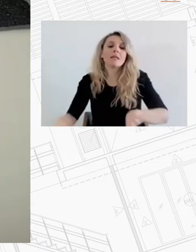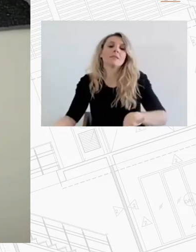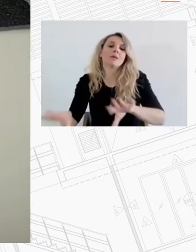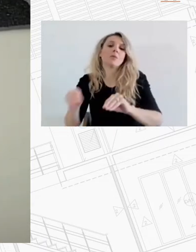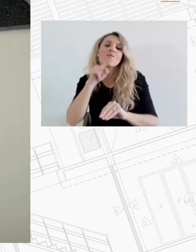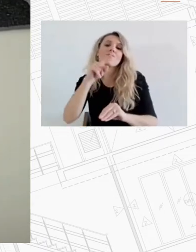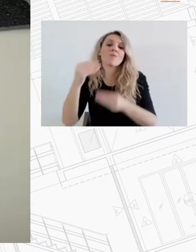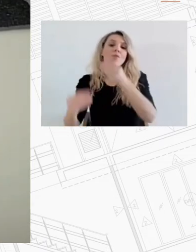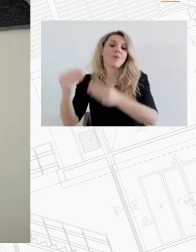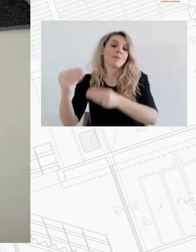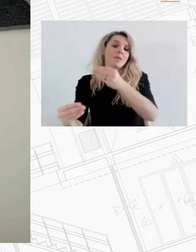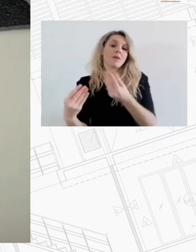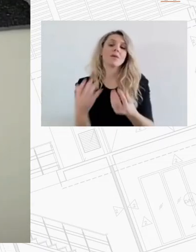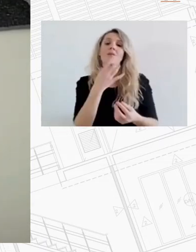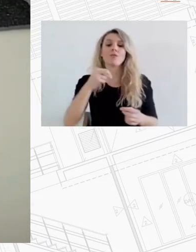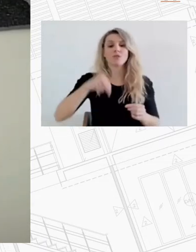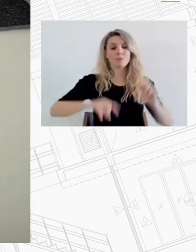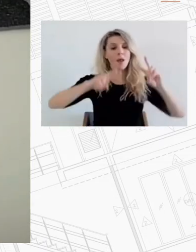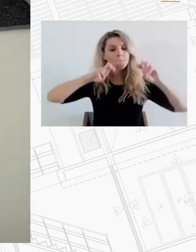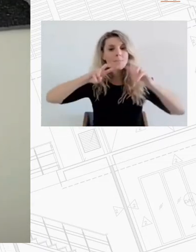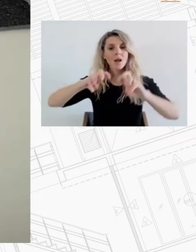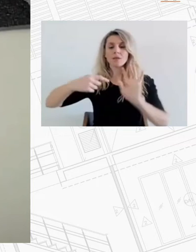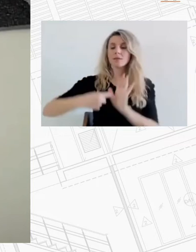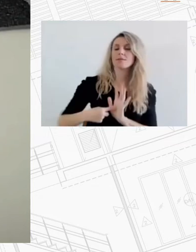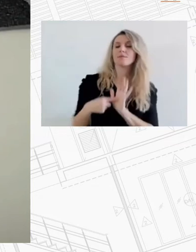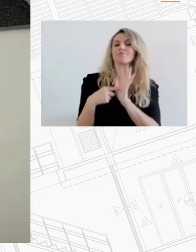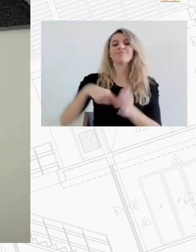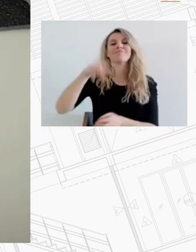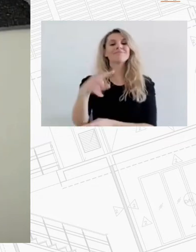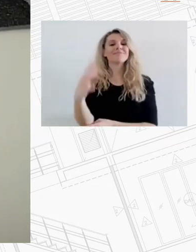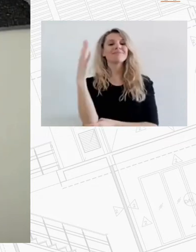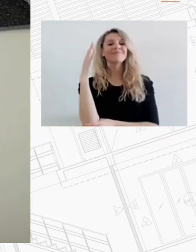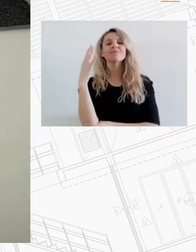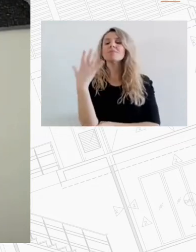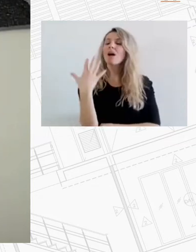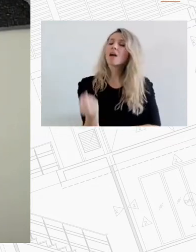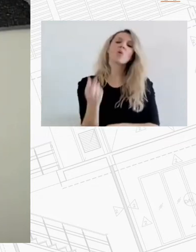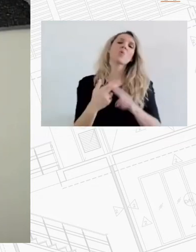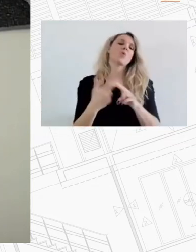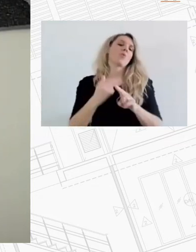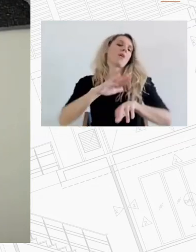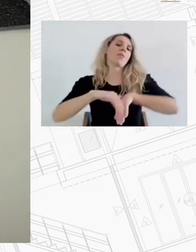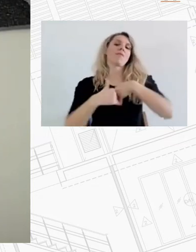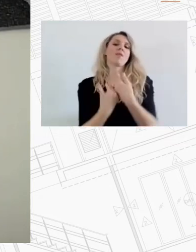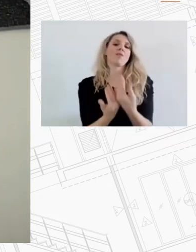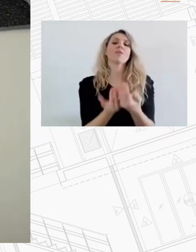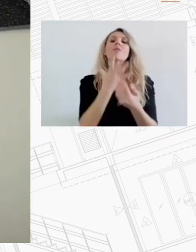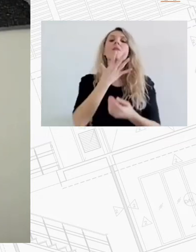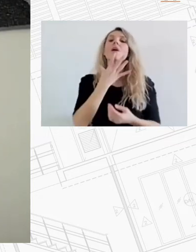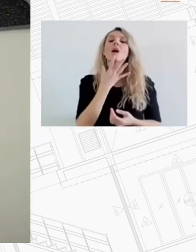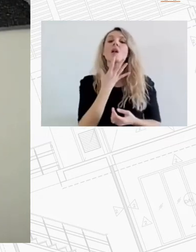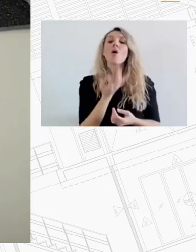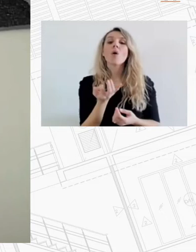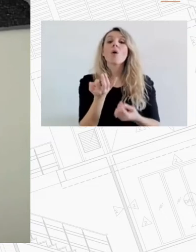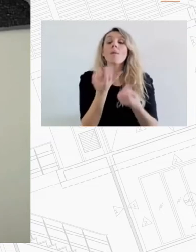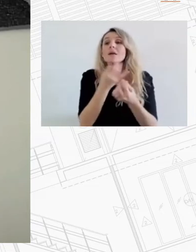αυτό το λόγο οι μελέτες που θα παρουσιαστούν σήμερα στην ημερίδα έχουν ιδιαίτερο ενδιαφέρον καθώς θα μας διαφωτίσουν ως προς τα